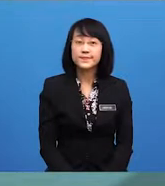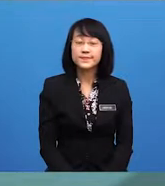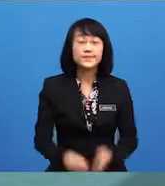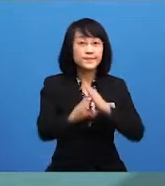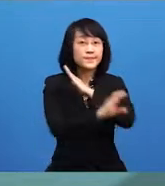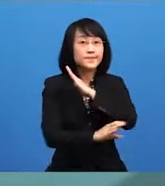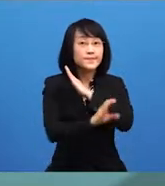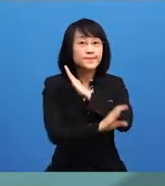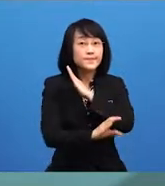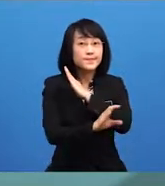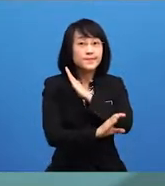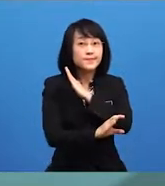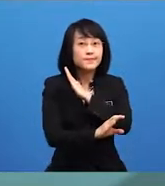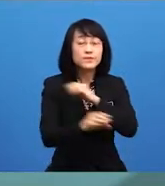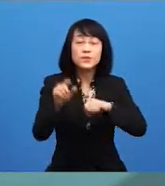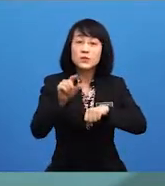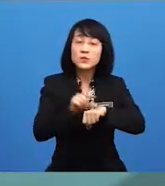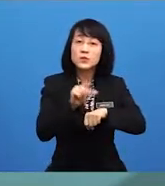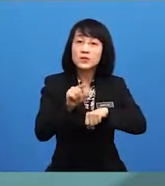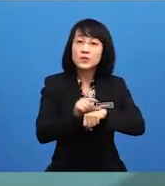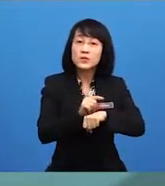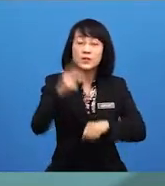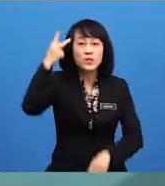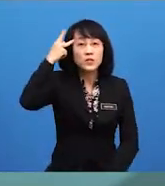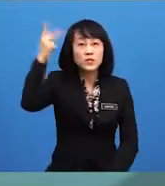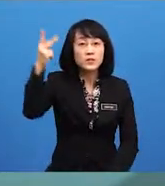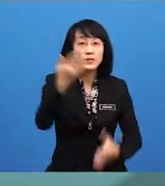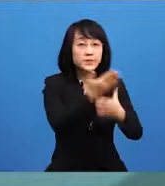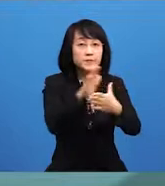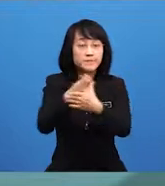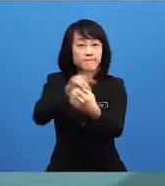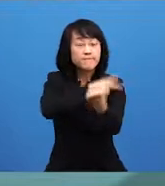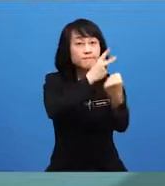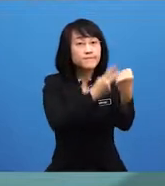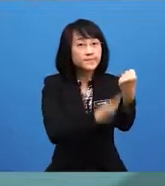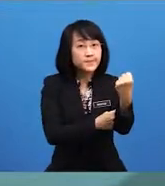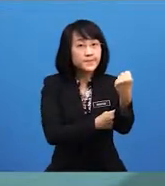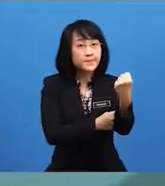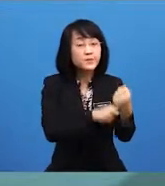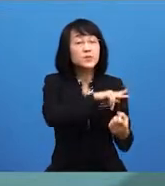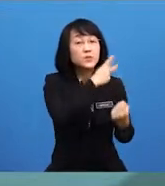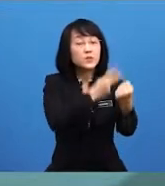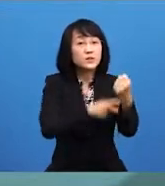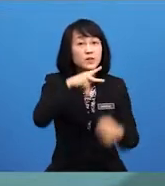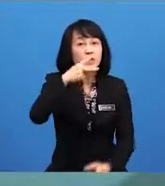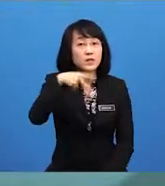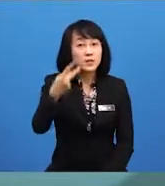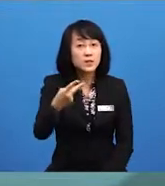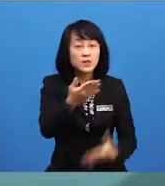Negara mengamalkan konsep pengasingan kuasa di mana kuasa pemerintahan